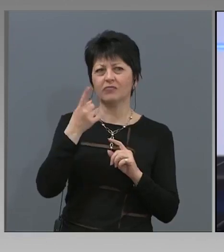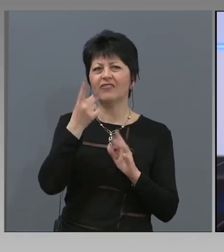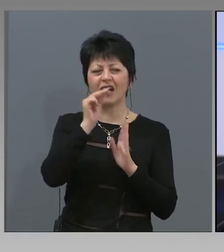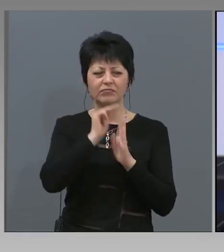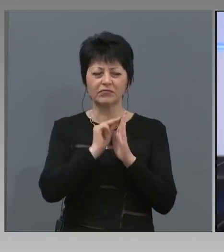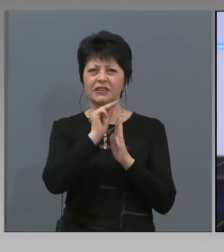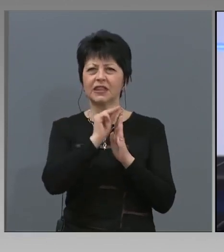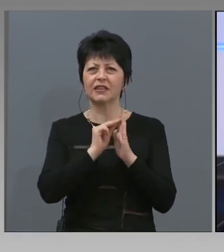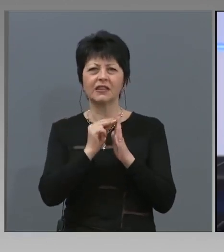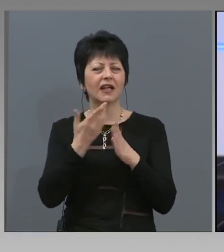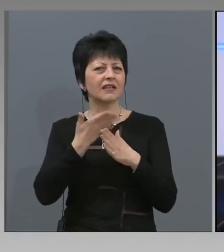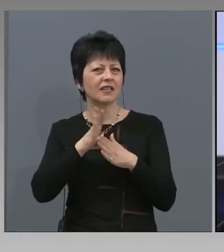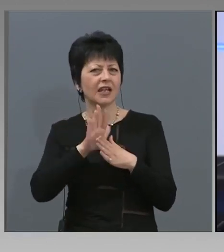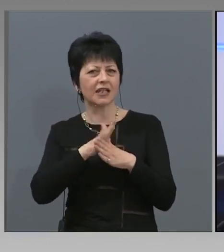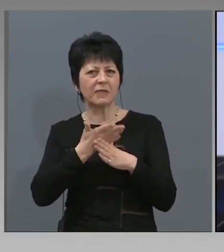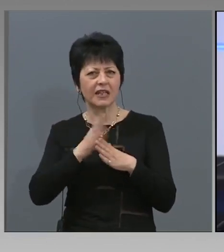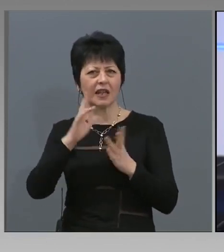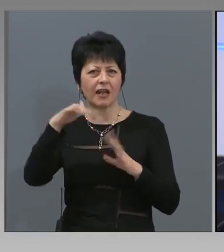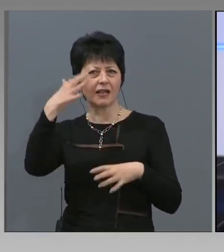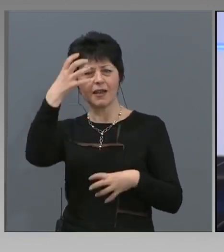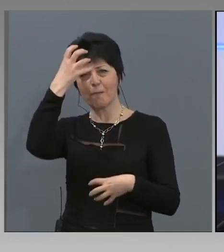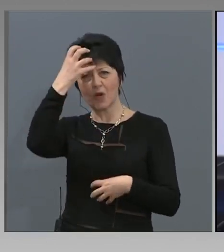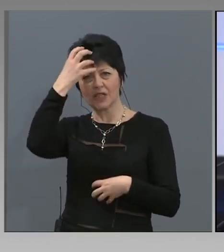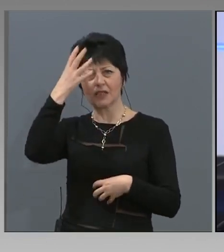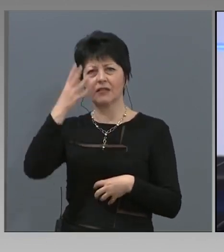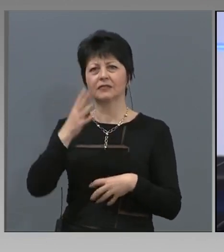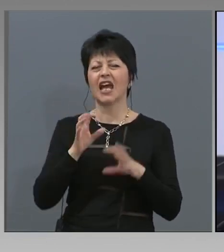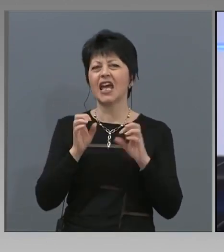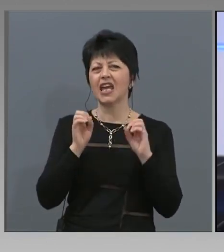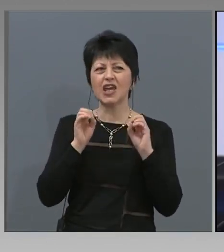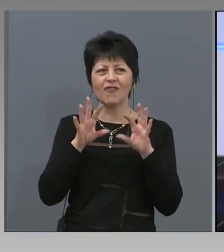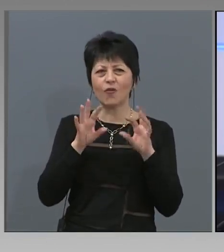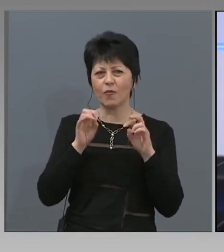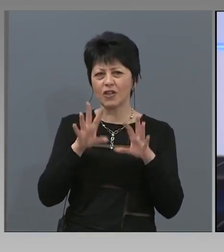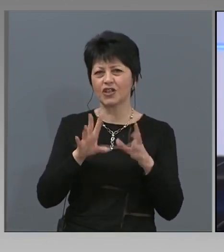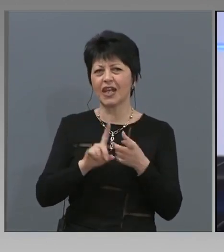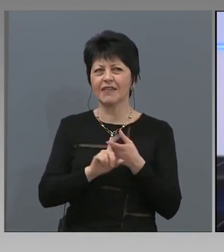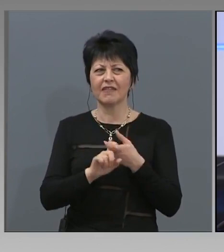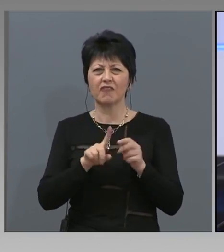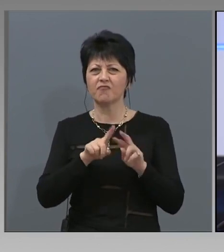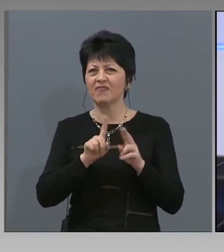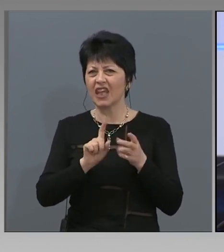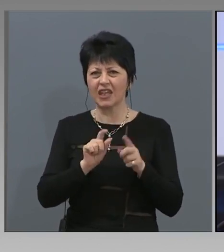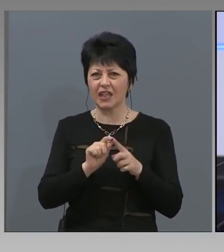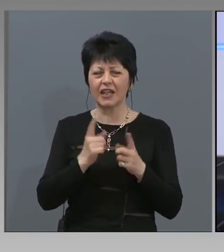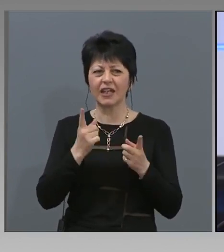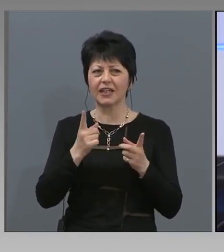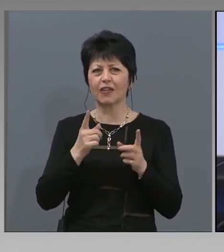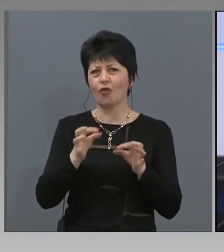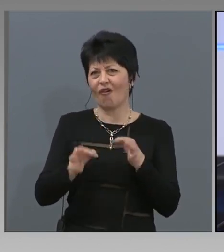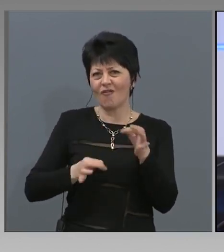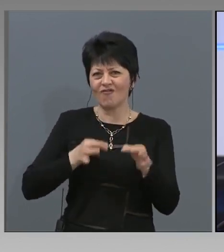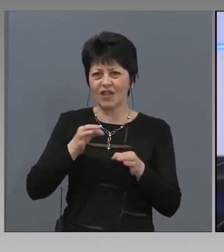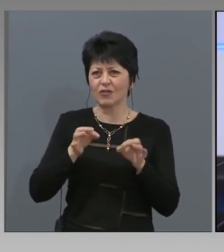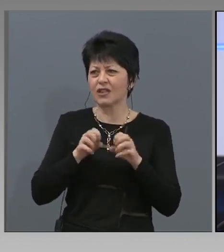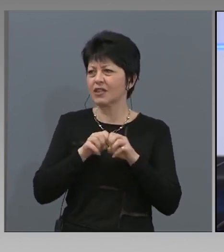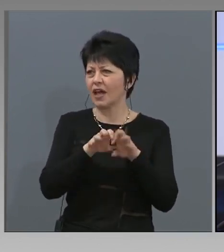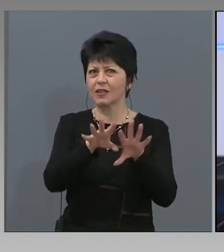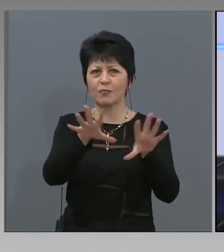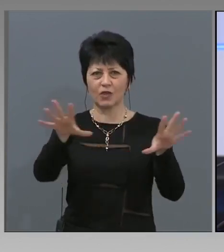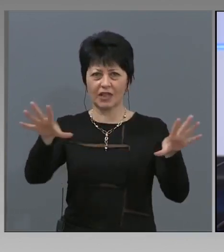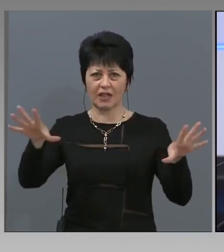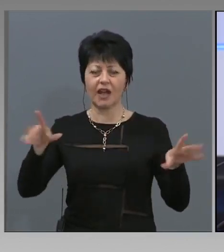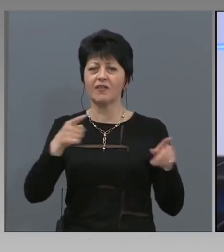разпределение на заболеваемостта. Information theory, по който всъщност вируса се разпространява между нас. Това е една много